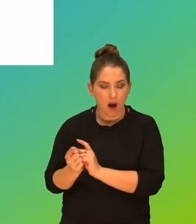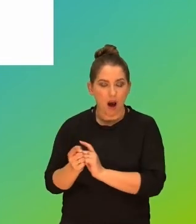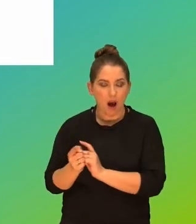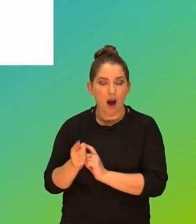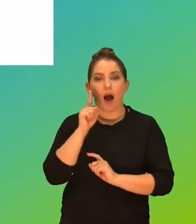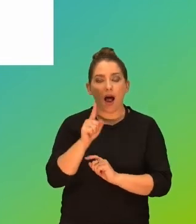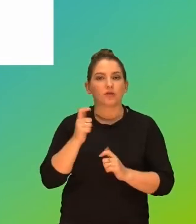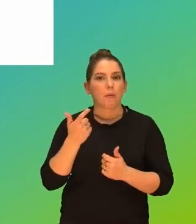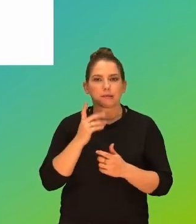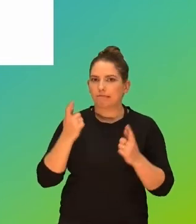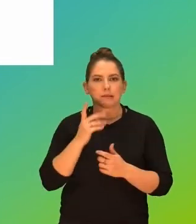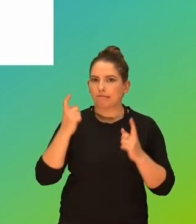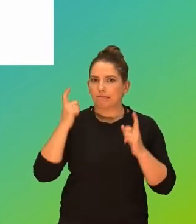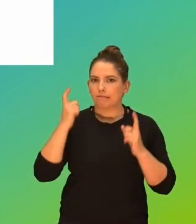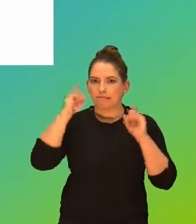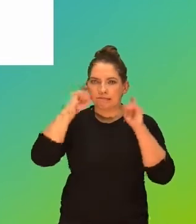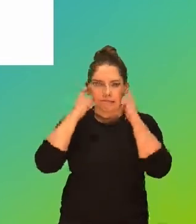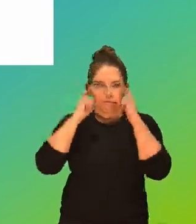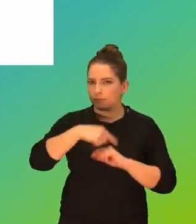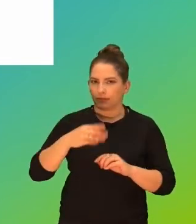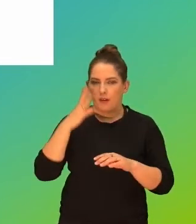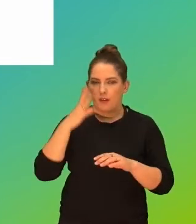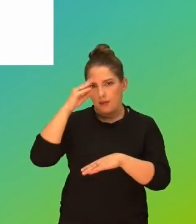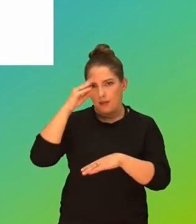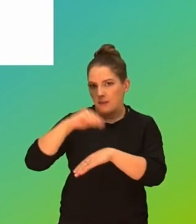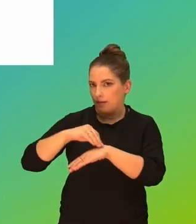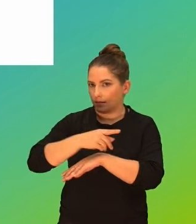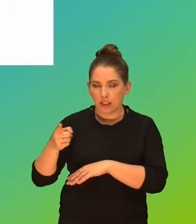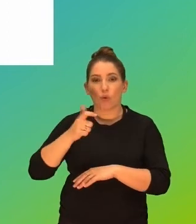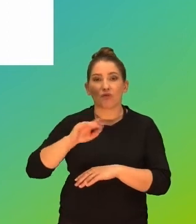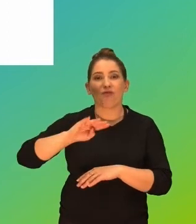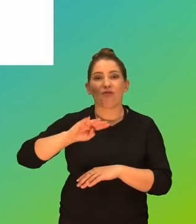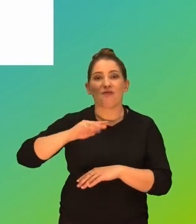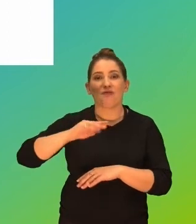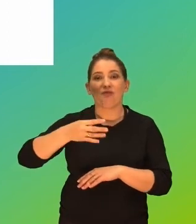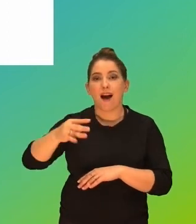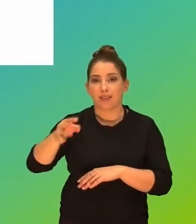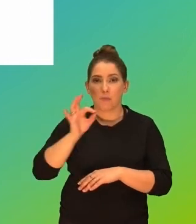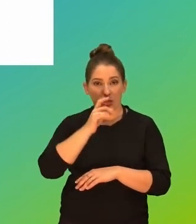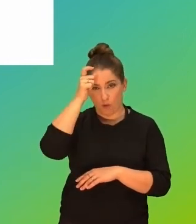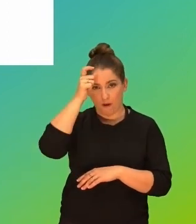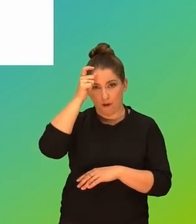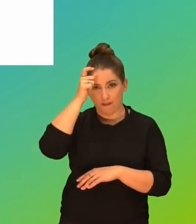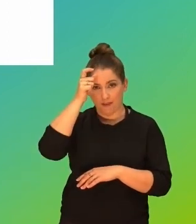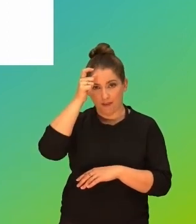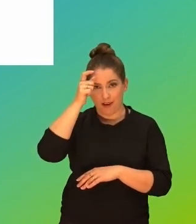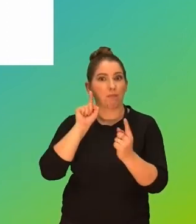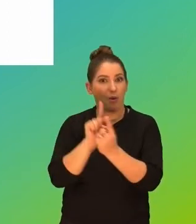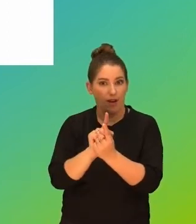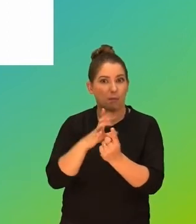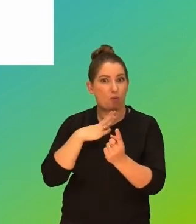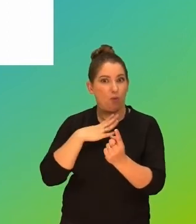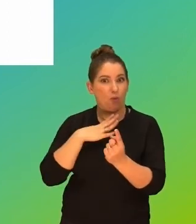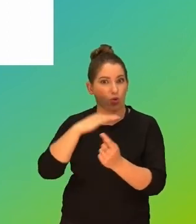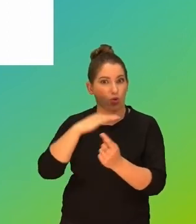Natomiast to, co jest bardzo niepokojące i na co też Państwa bardzo uczulam, to to, że co czwarty młody człowiek, który spotkał się z